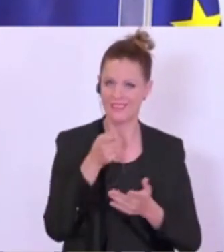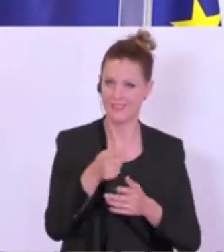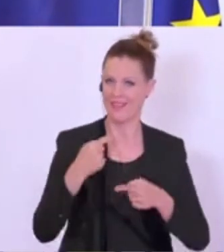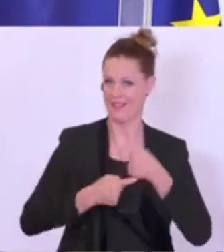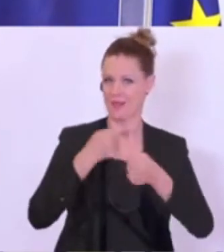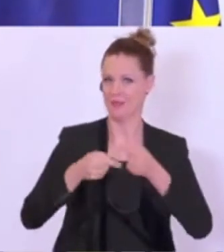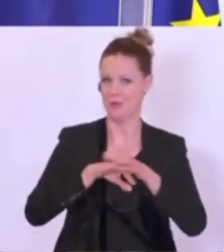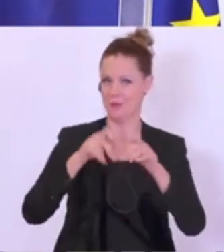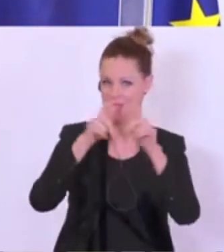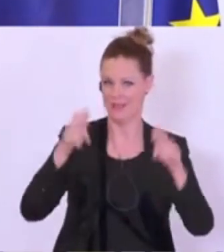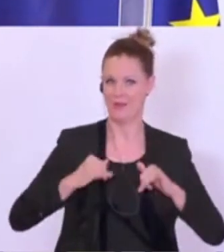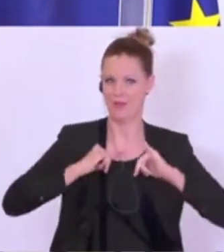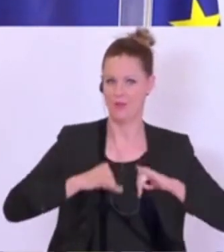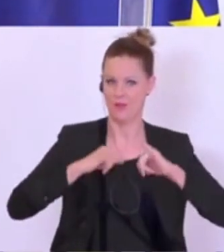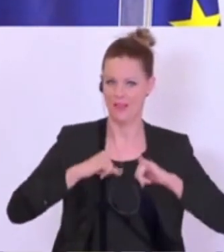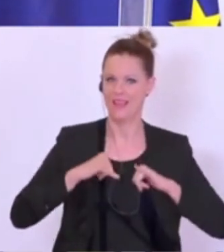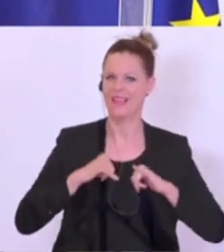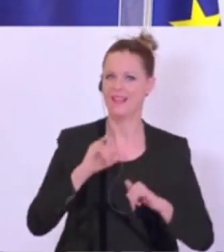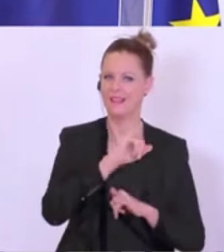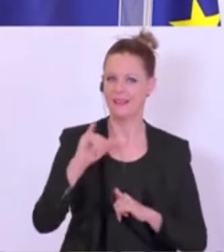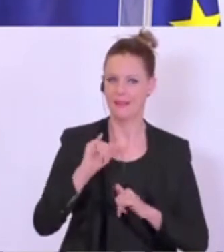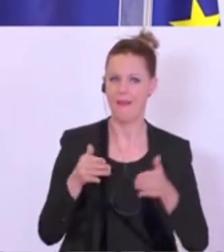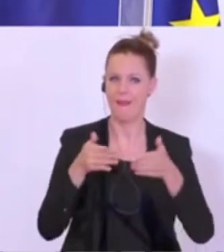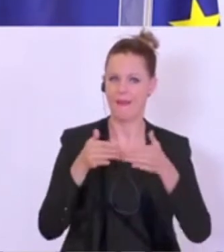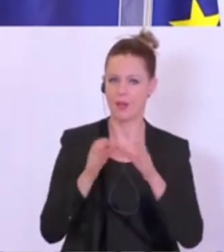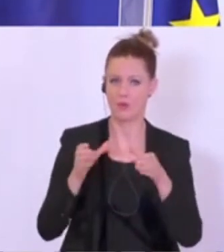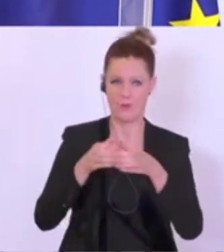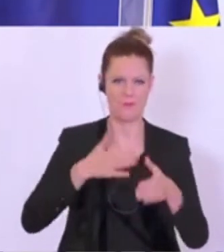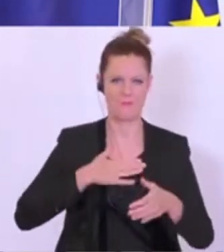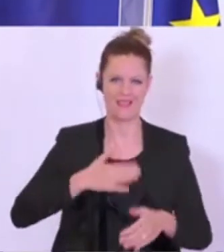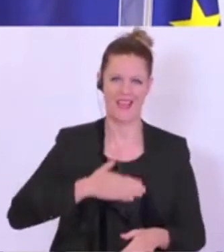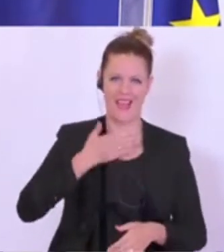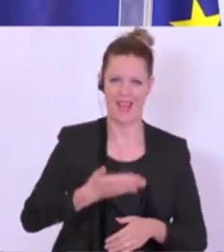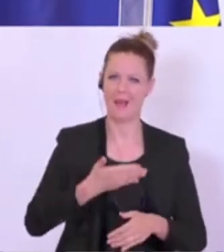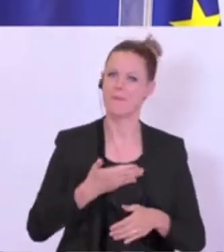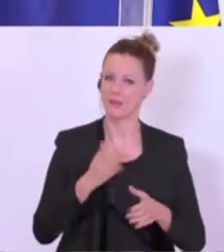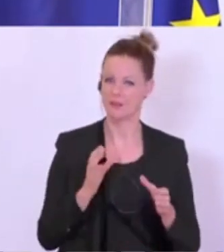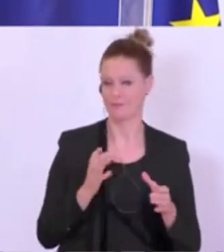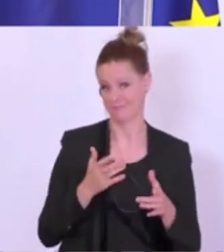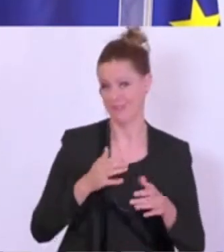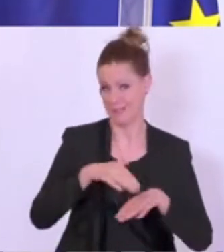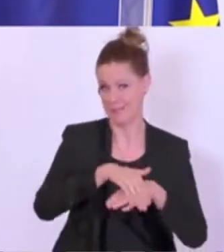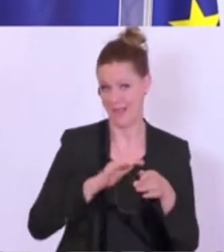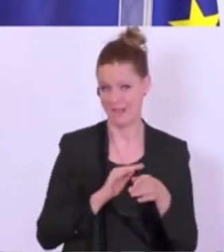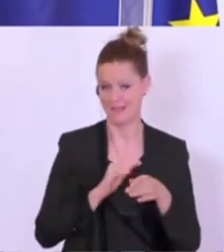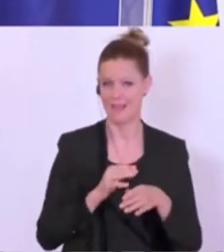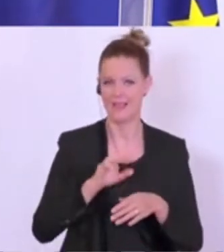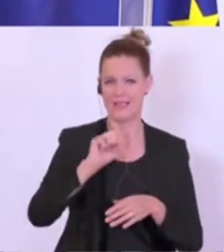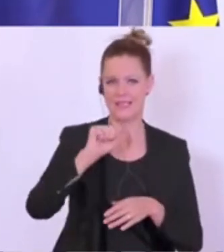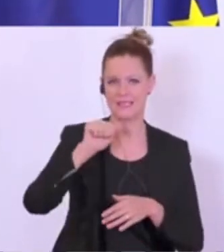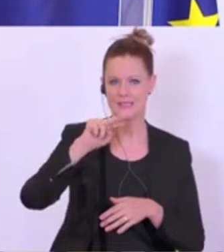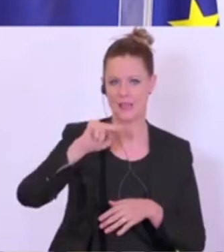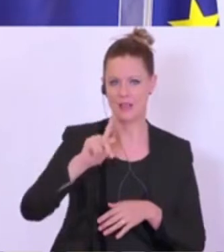Unternehmen aus Tirol, die Ecker Gruppe, das aus meiner Heimatgemeinde St. Johann in Tirol kommt, hat hier auch teilgenommen